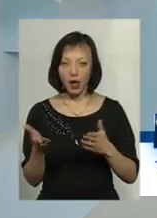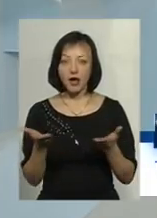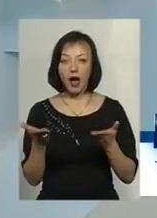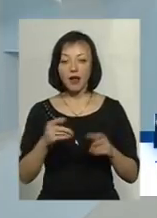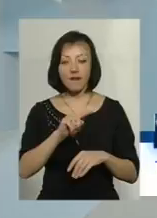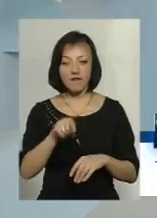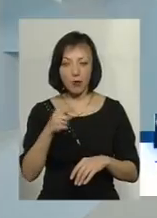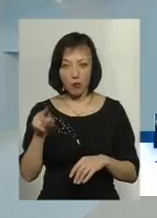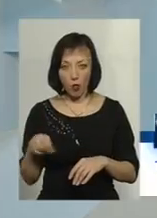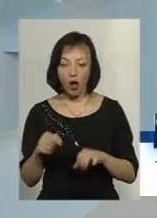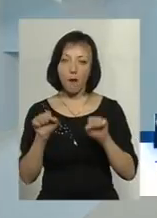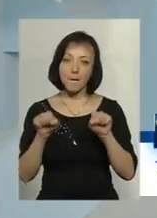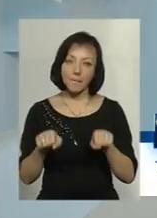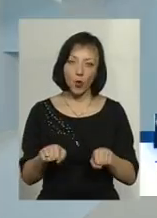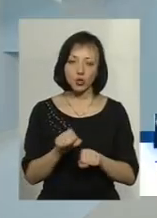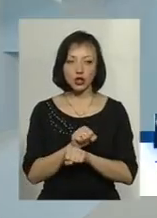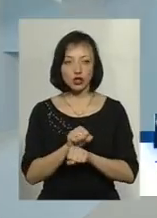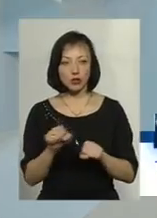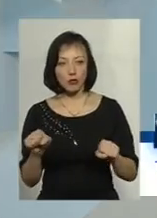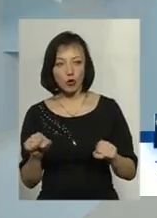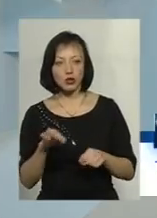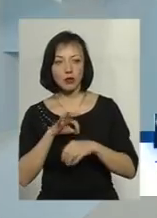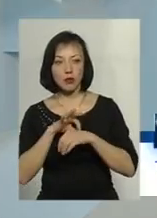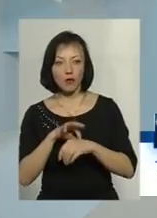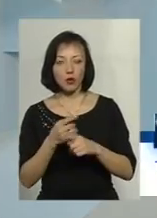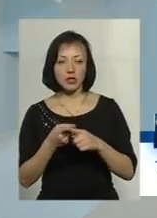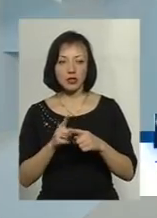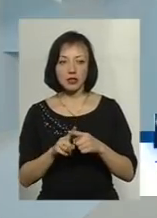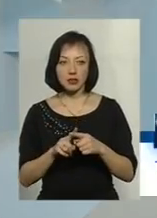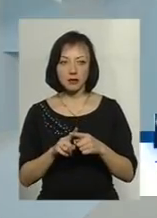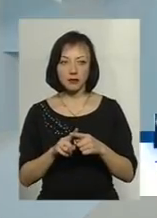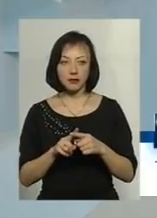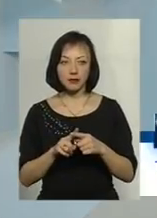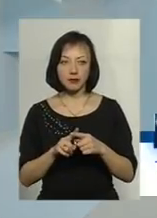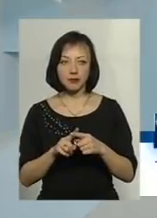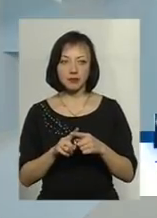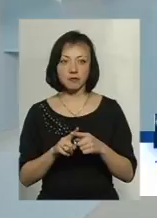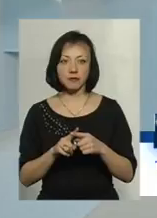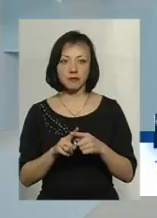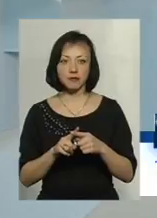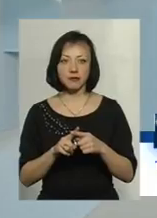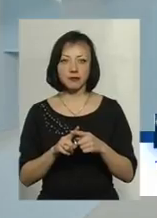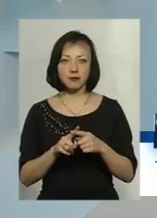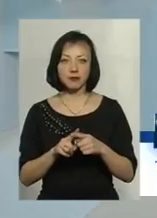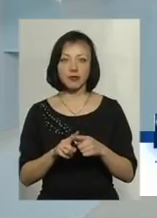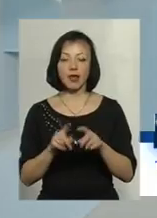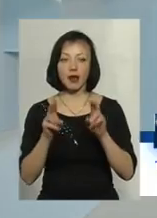вимоги можна чи не можна проводити це. Як правило,